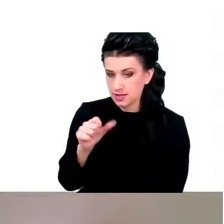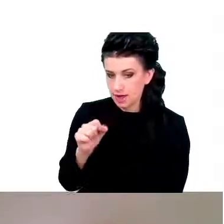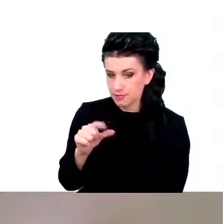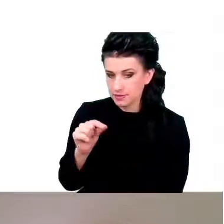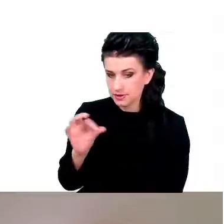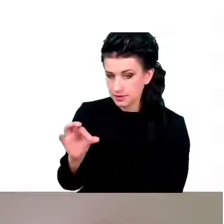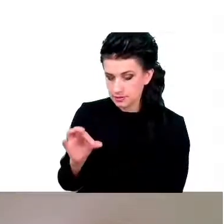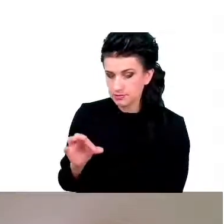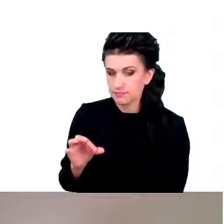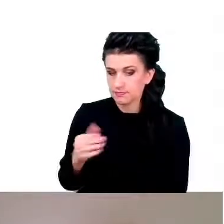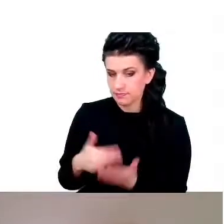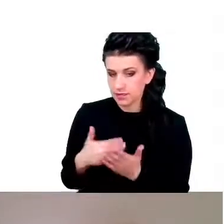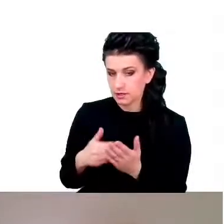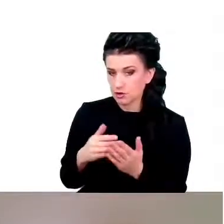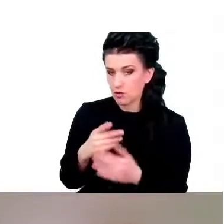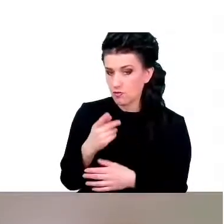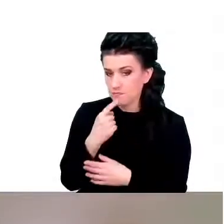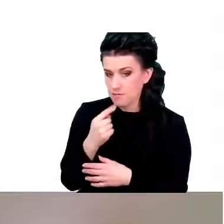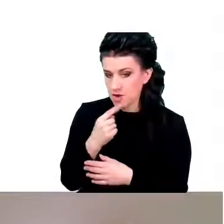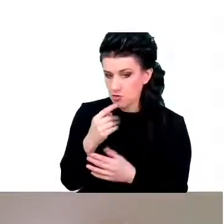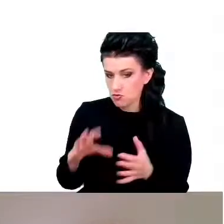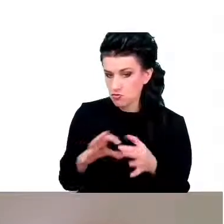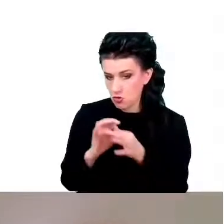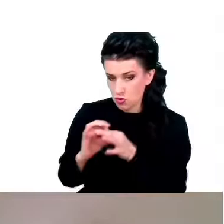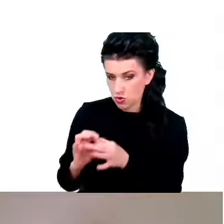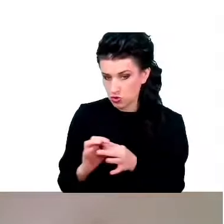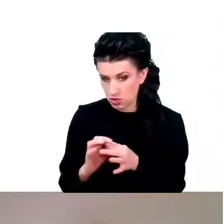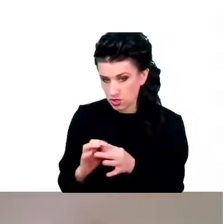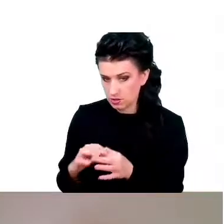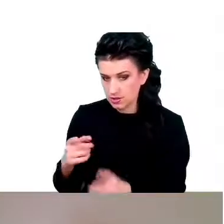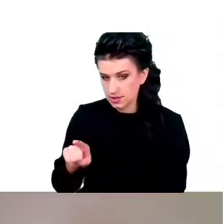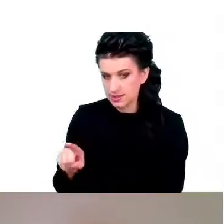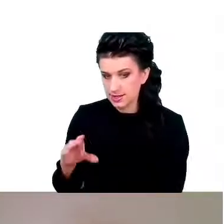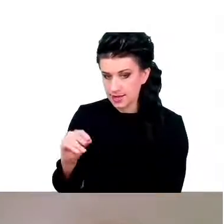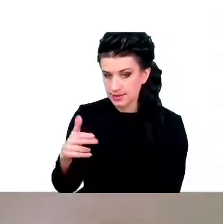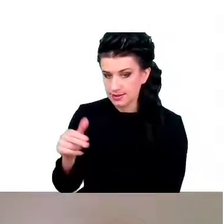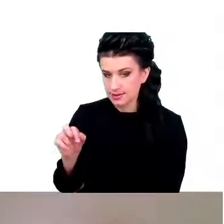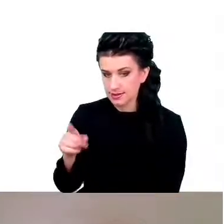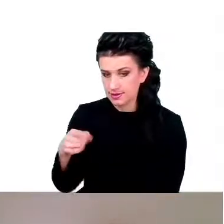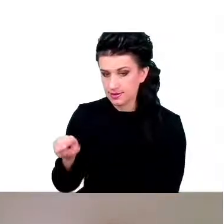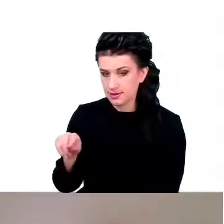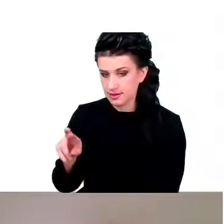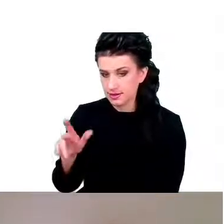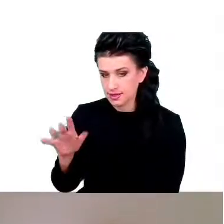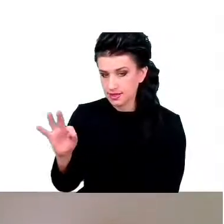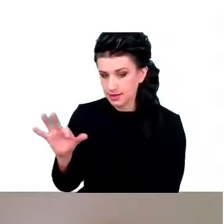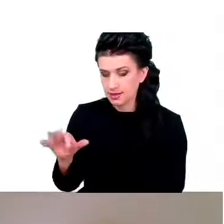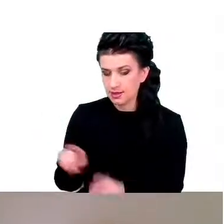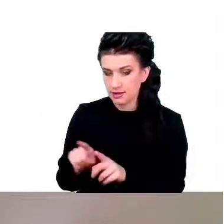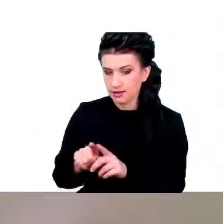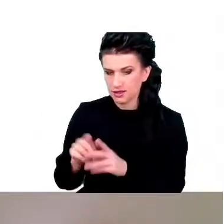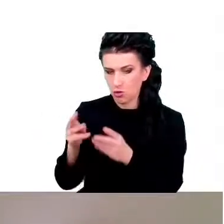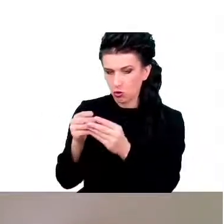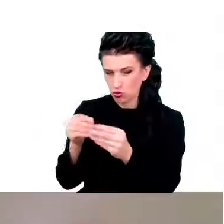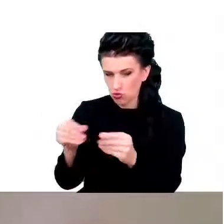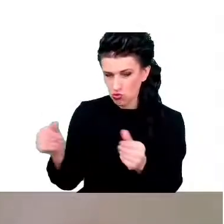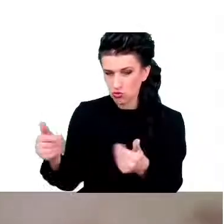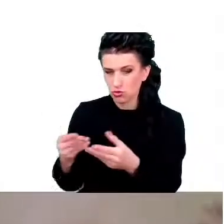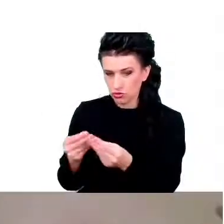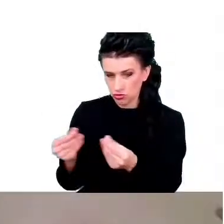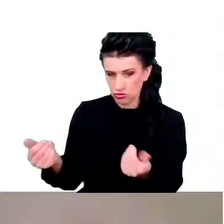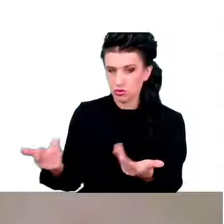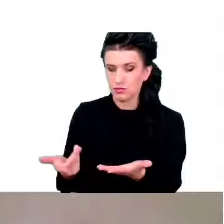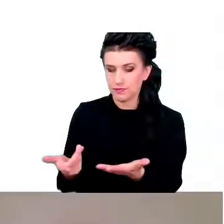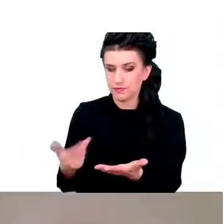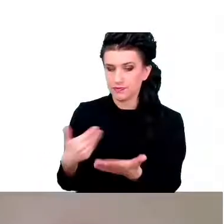te dendryty zaczynają się kurczyć i ogólnie taka sieć neuronalna ubożeje, czyli mamy w